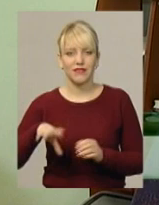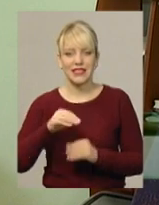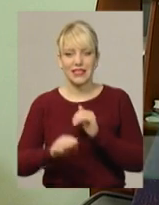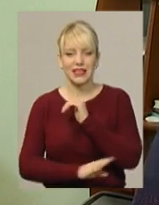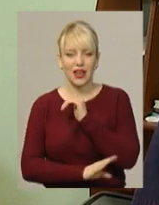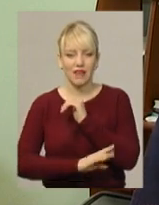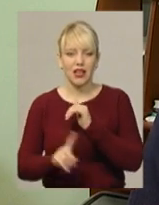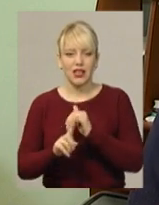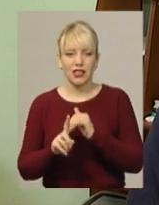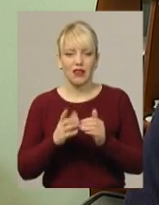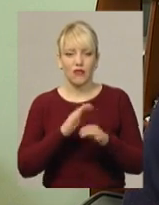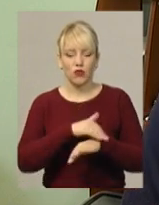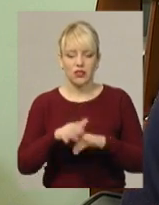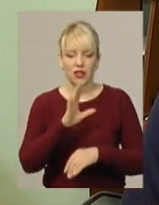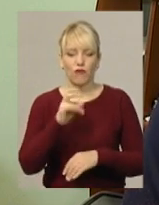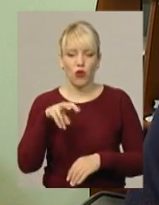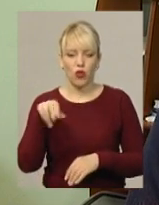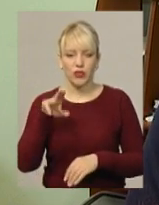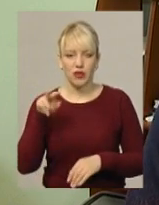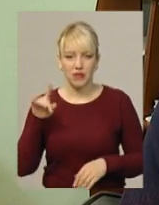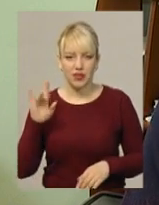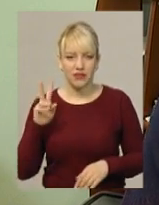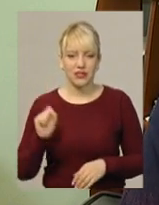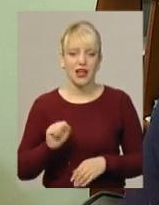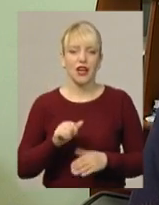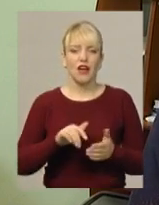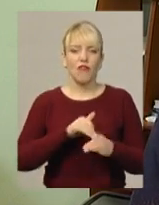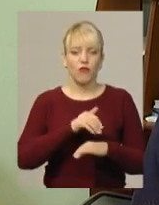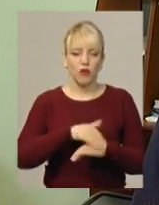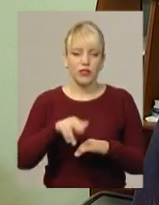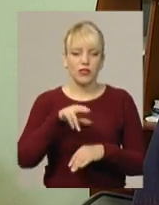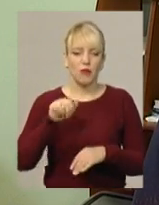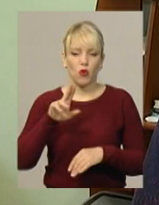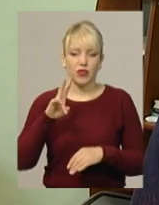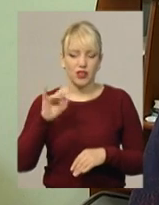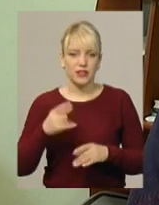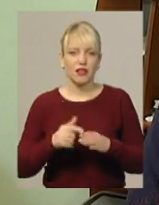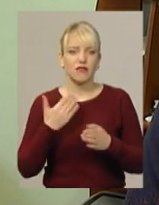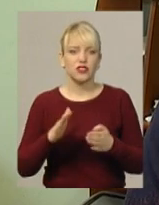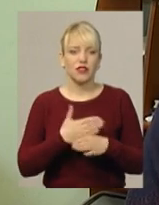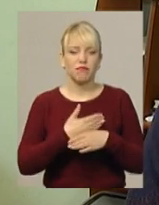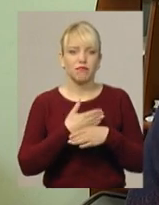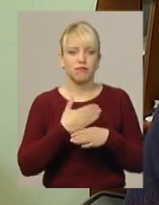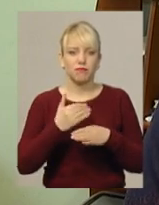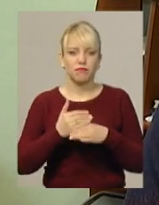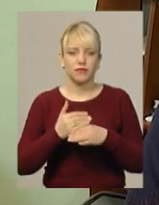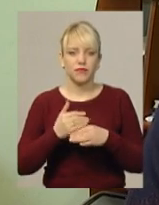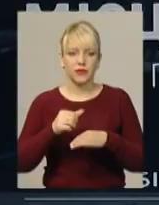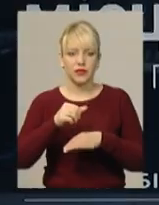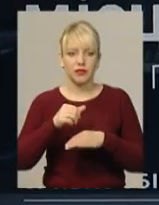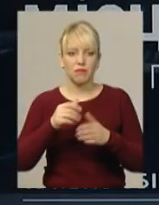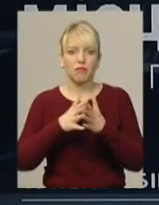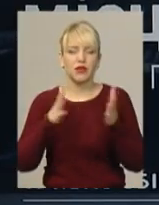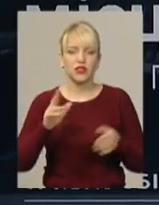дерева, які вулиця Володимирівська, вулиця Подільська, вулиця центральна частина, дерева вже перейшли за середню віку міжу, вже більше 80